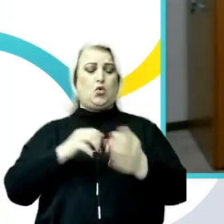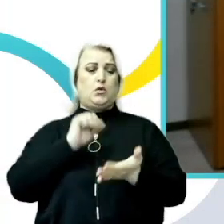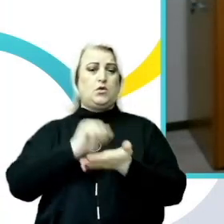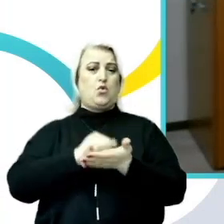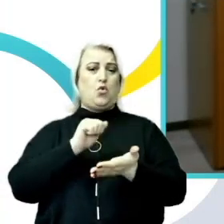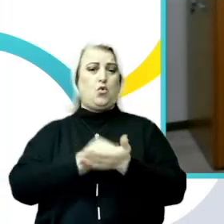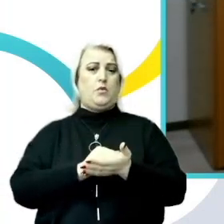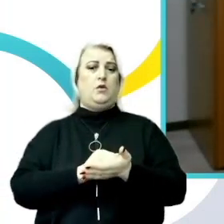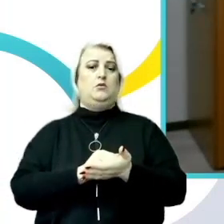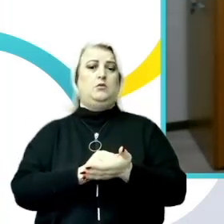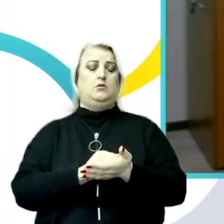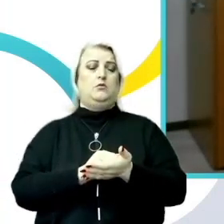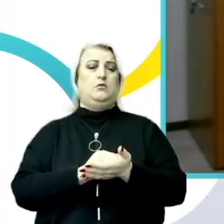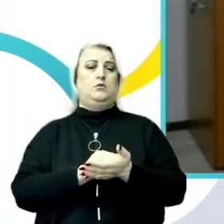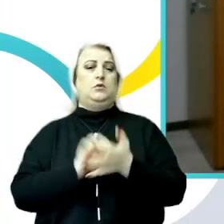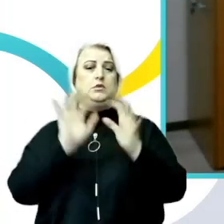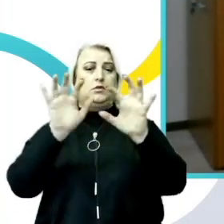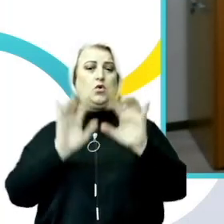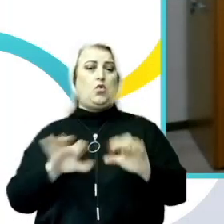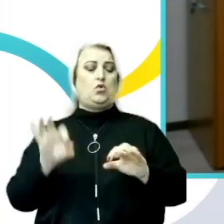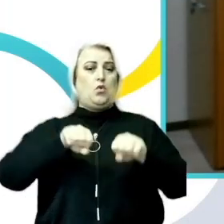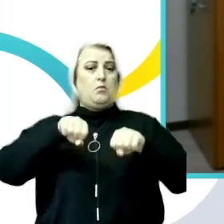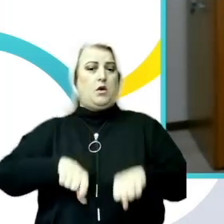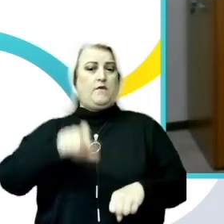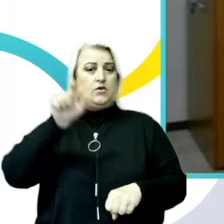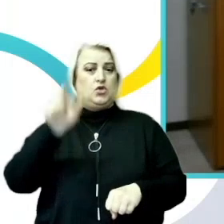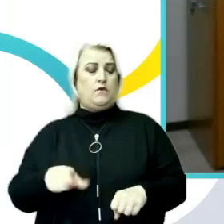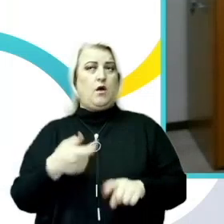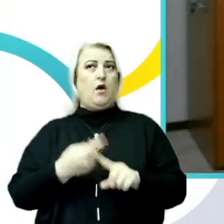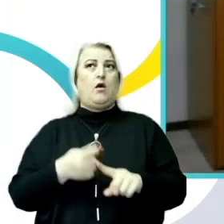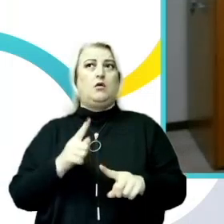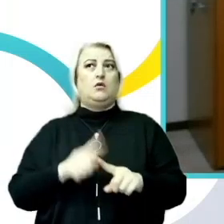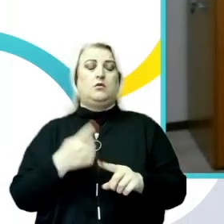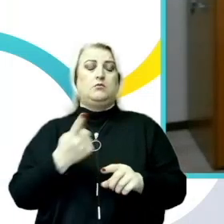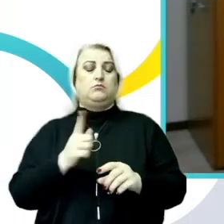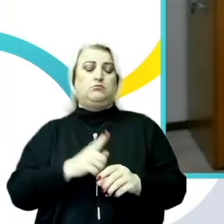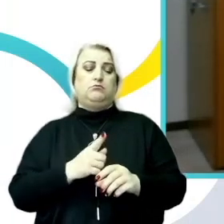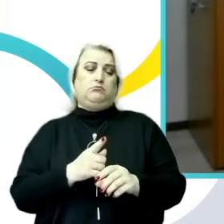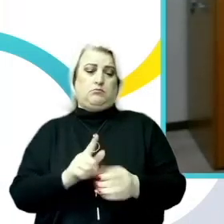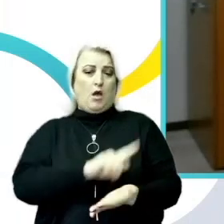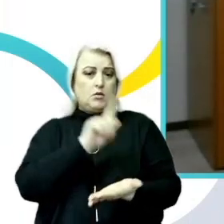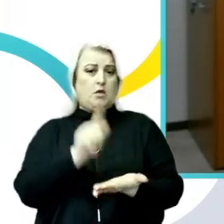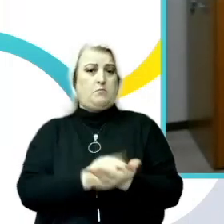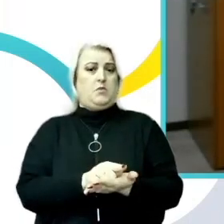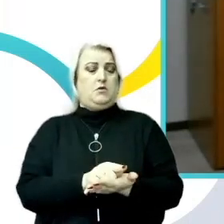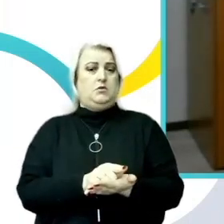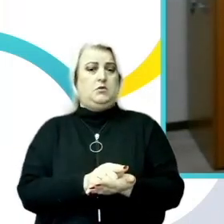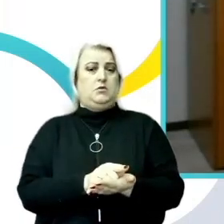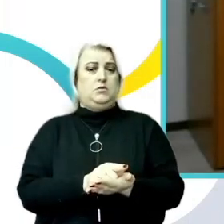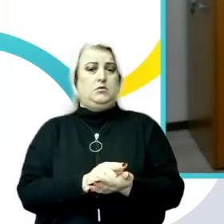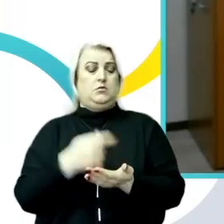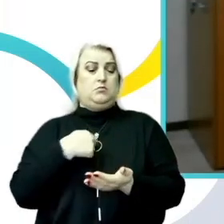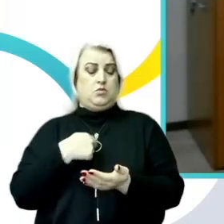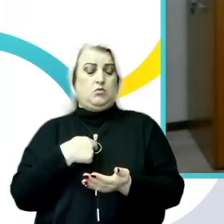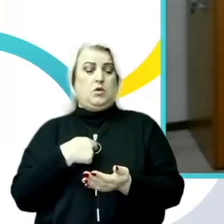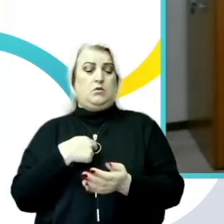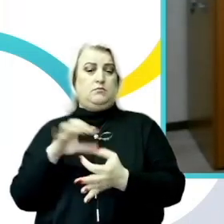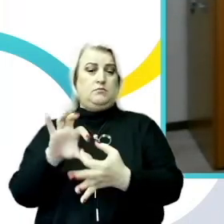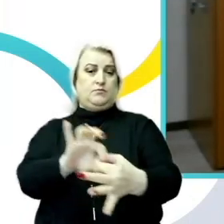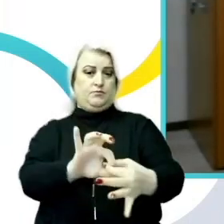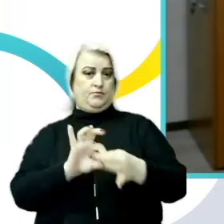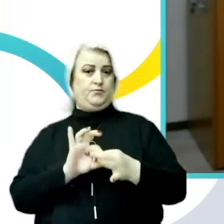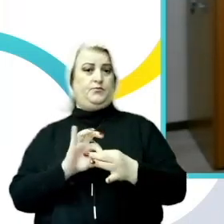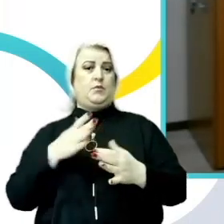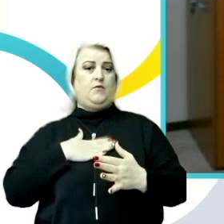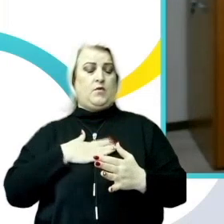a drepturilor omului sunt cele care ne obligă să aducem în societatea noastră